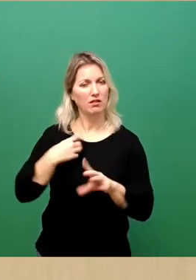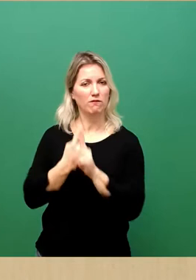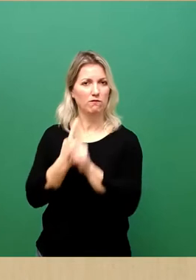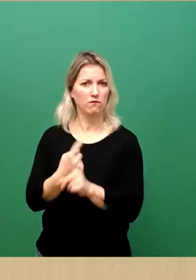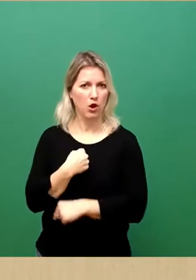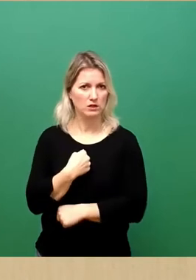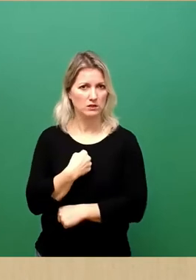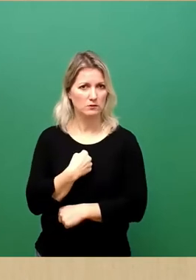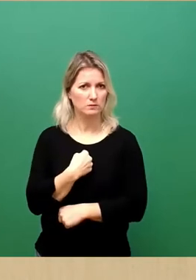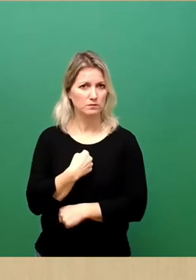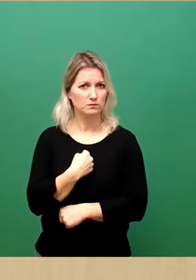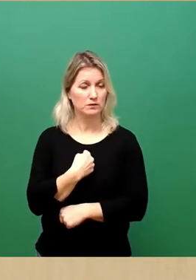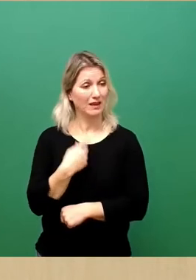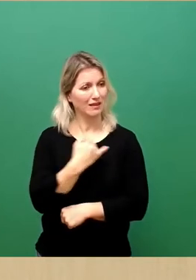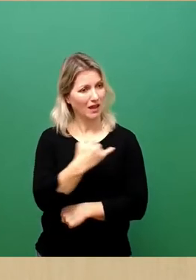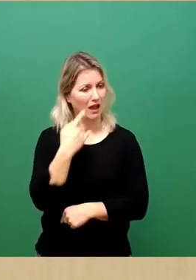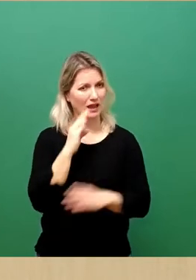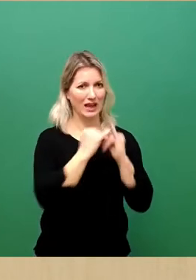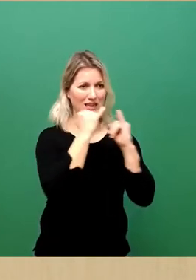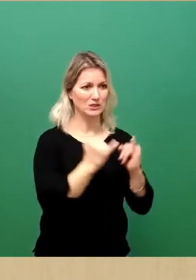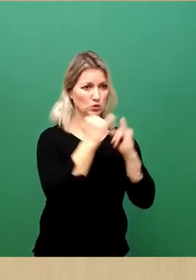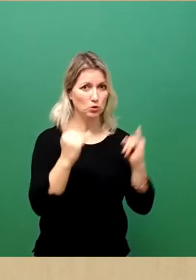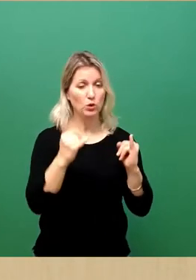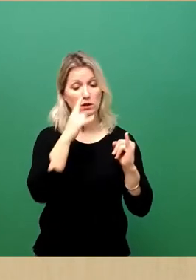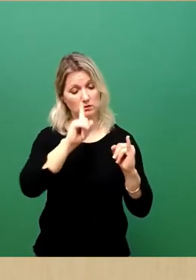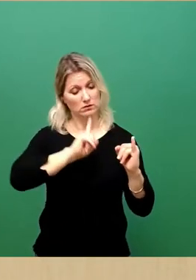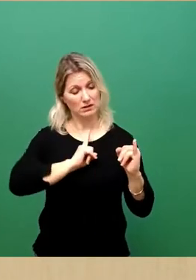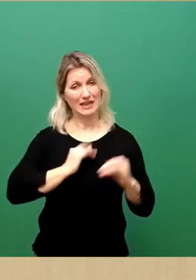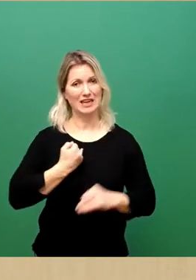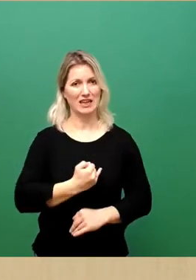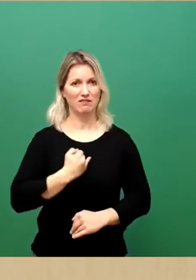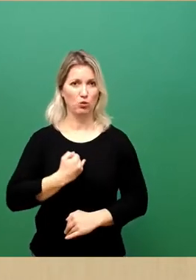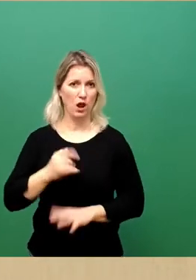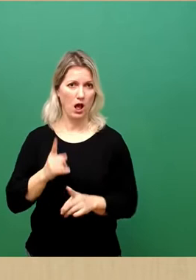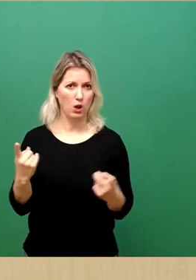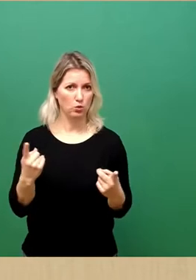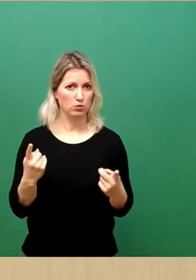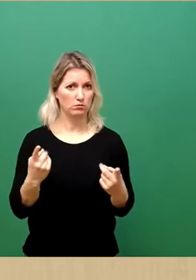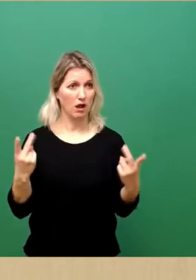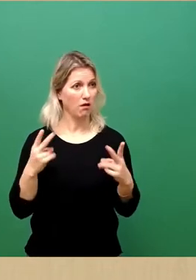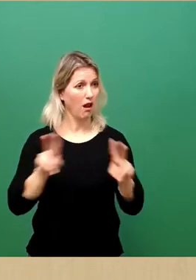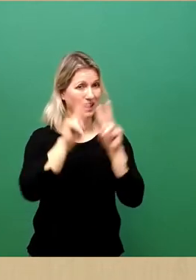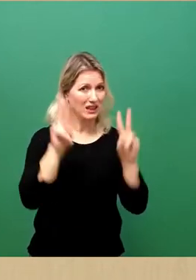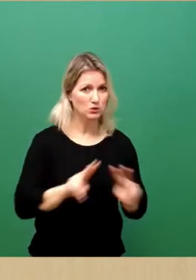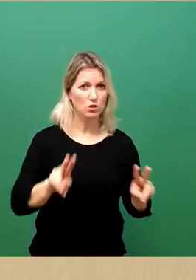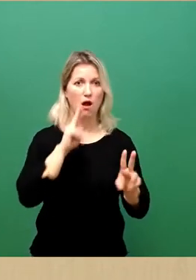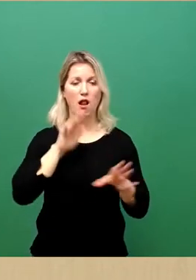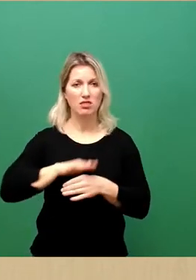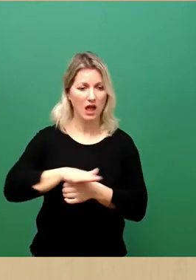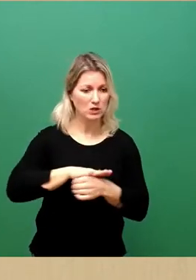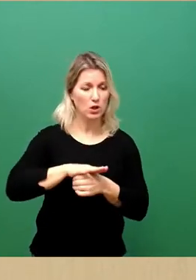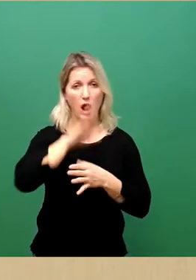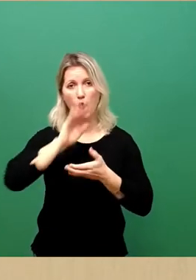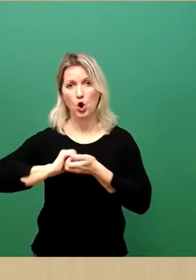institutionell, aber auch individuell, auf internationaler und nationaler, aber auch auf kommunaler